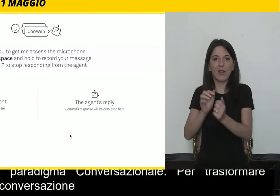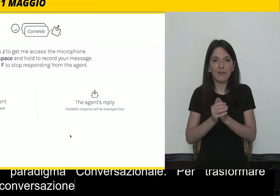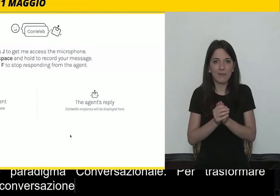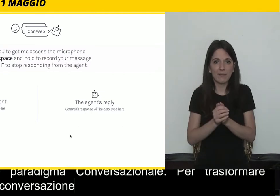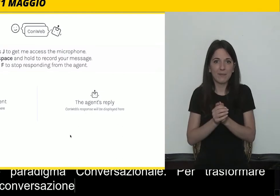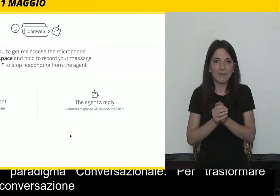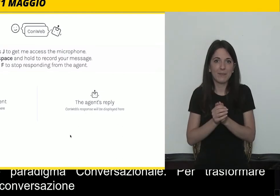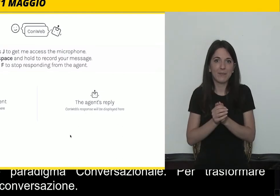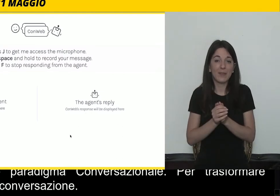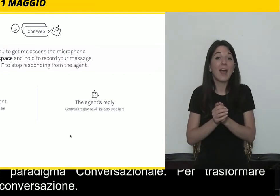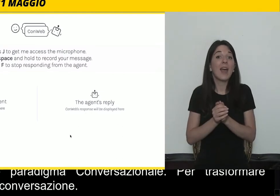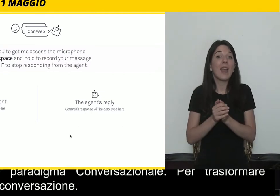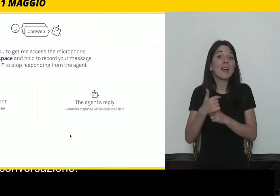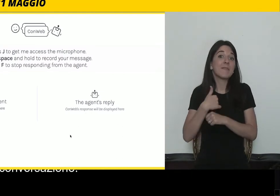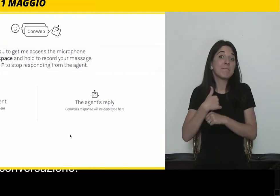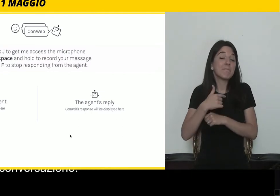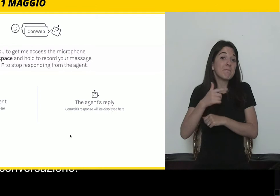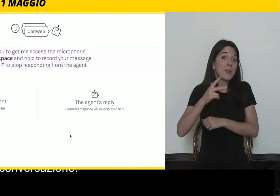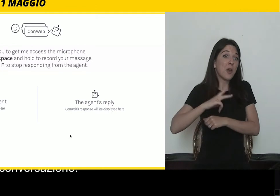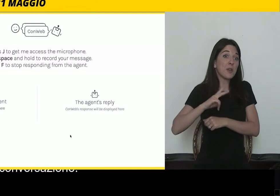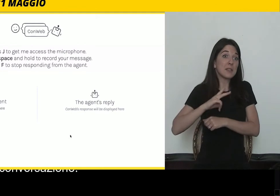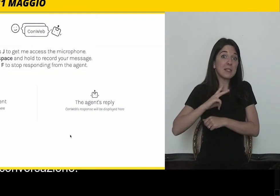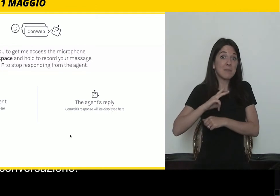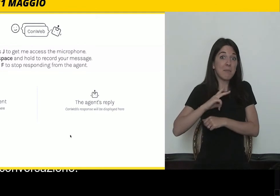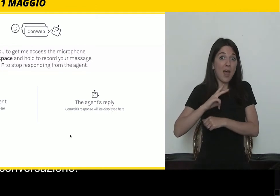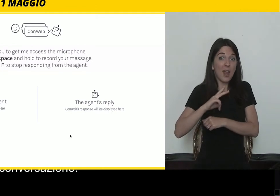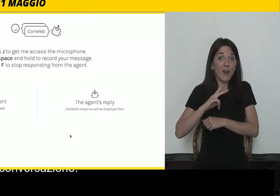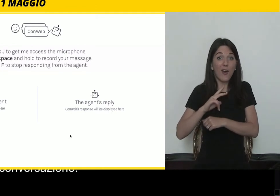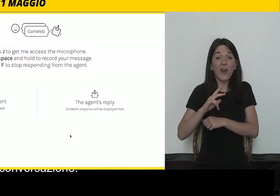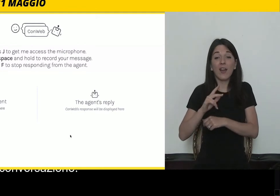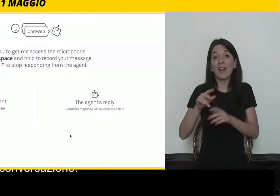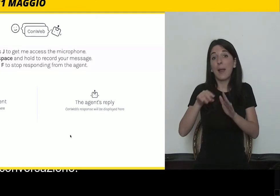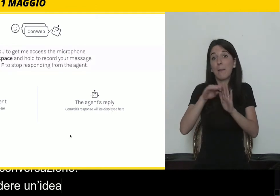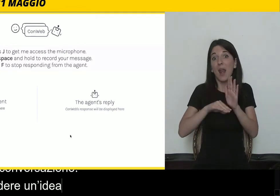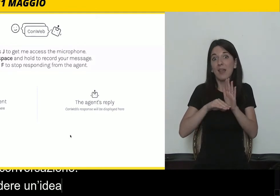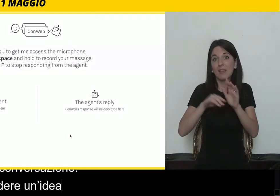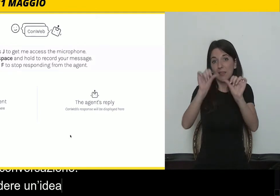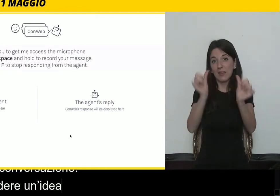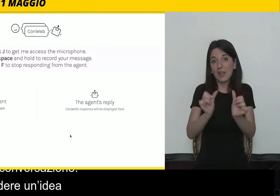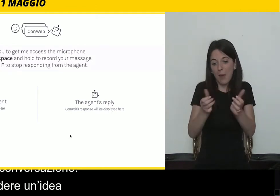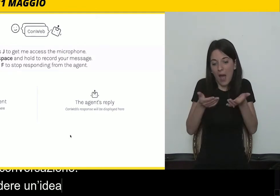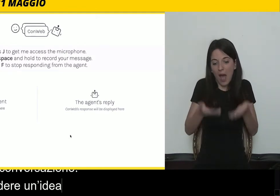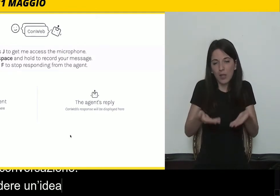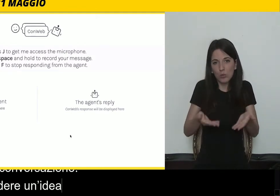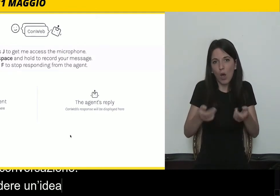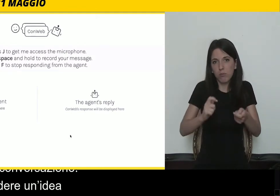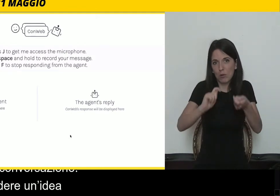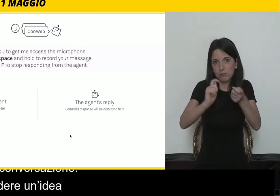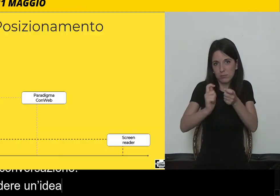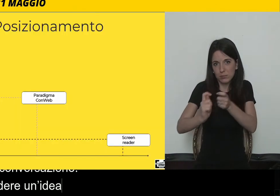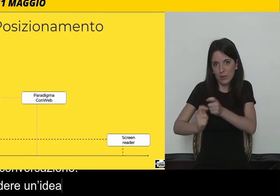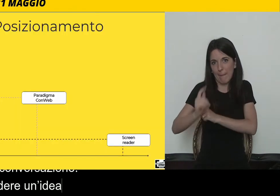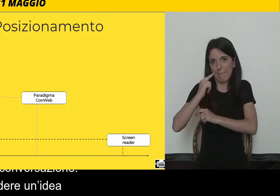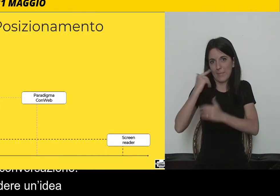'idea di quello che il paradigma nel suo stato attuale è sicuramente migliorabile. Spero si senta.